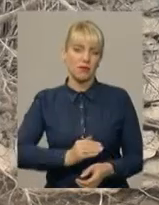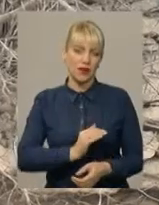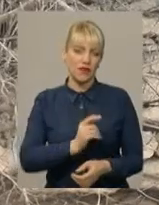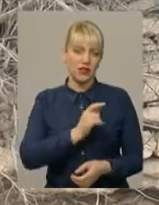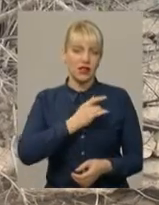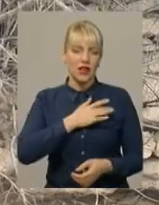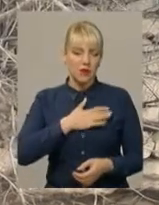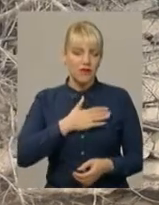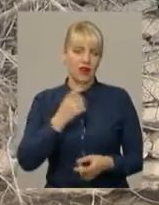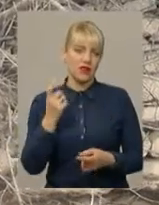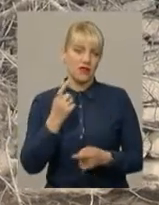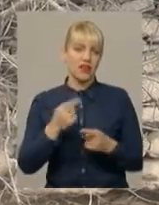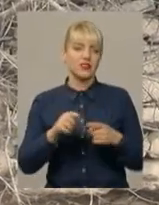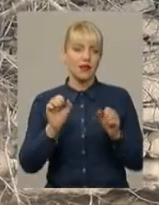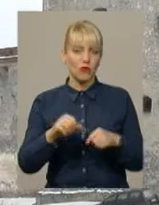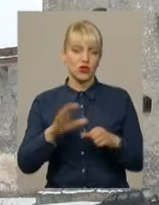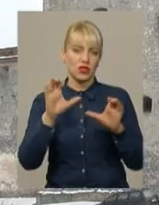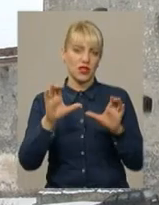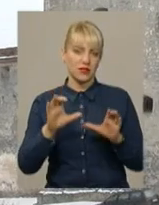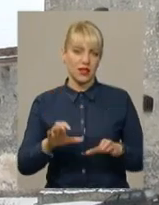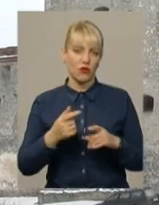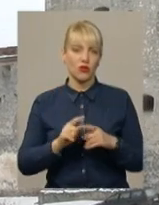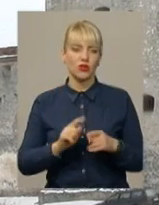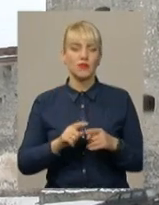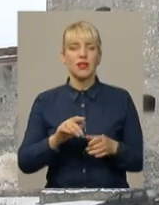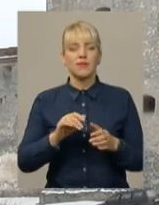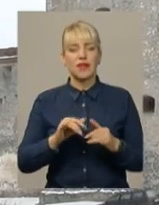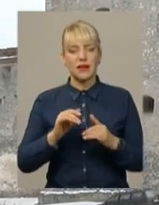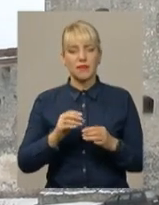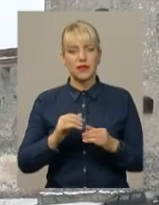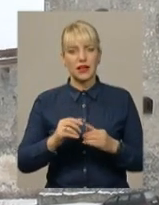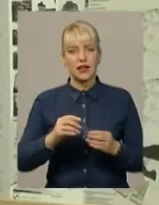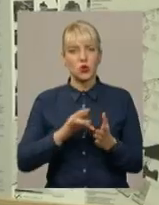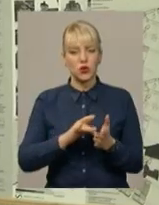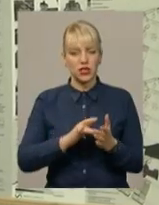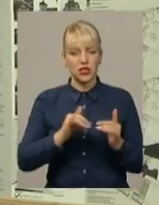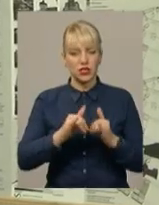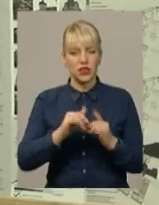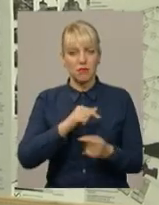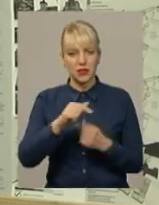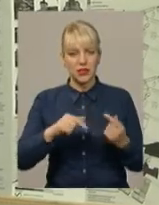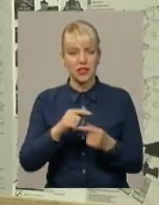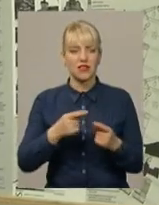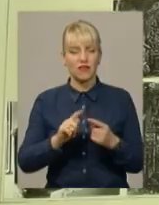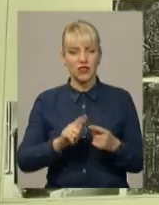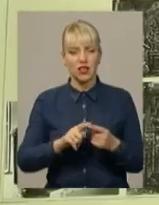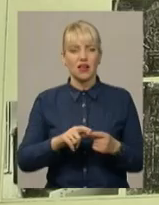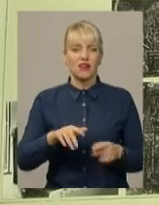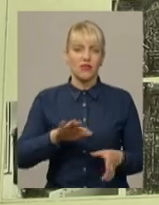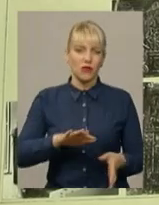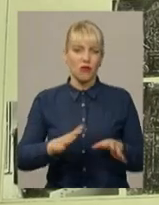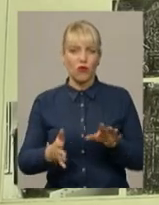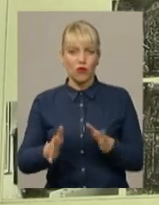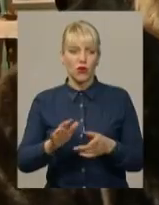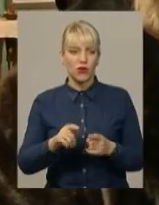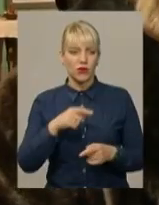Заступниця селищного голови пояснює, приватний бізнес Меджибіж розвивається кволу, тому кожну підприємницьку ініціативу влада вітає, каже Юлія